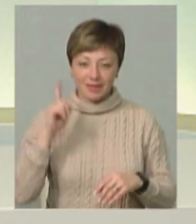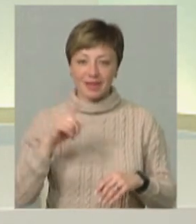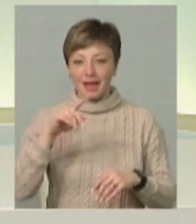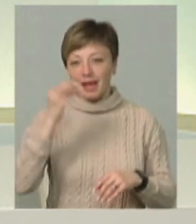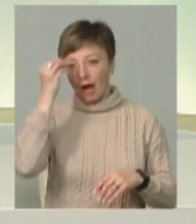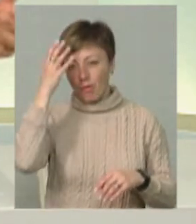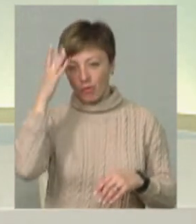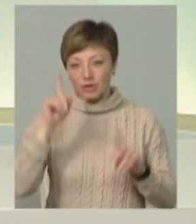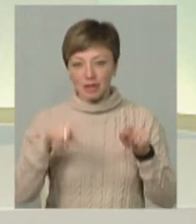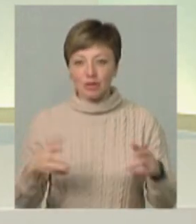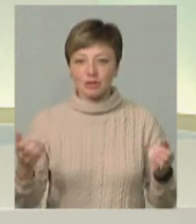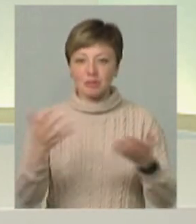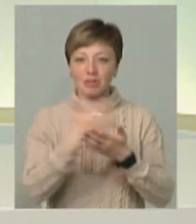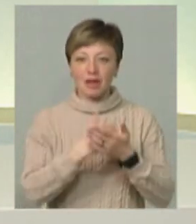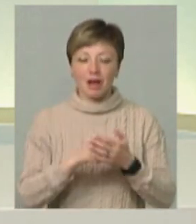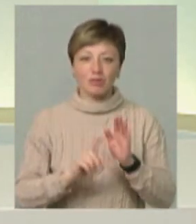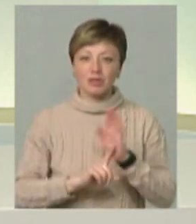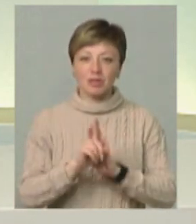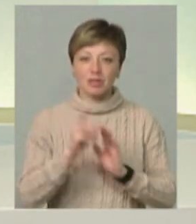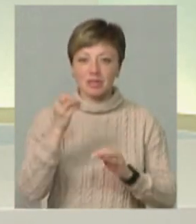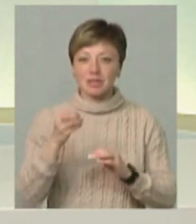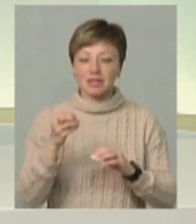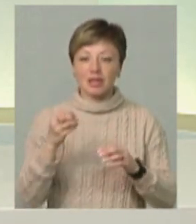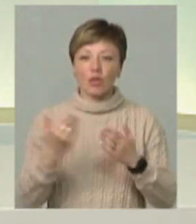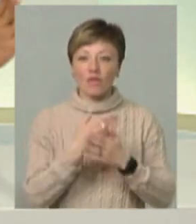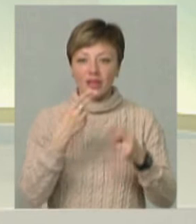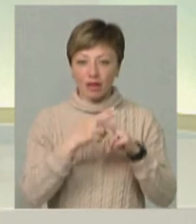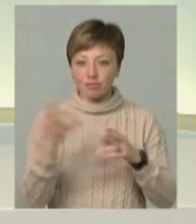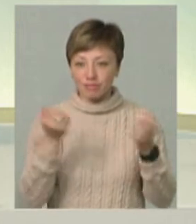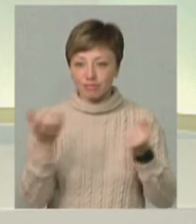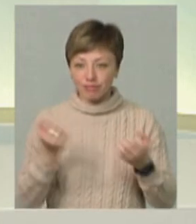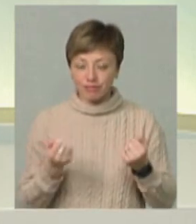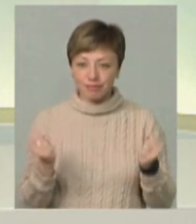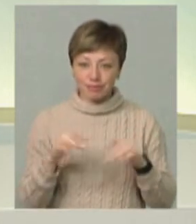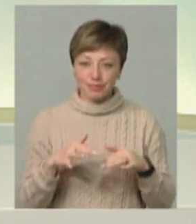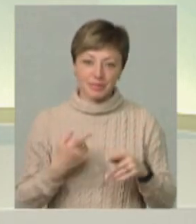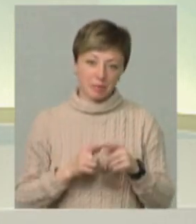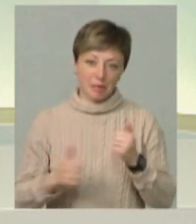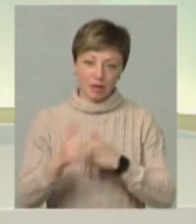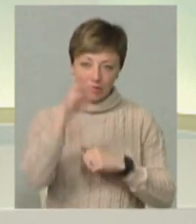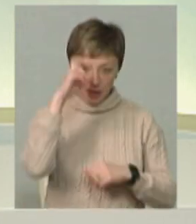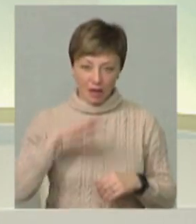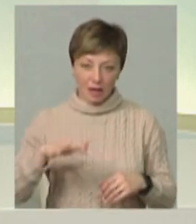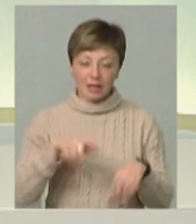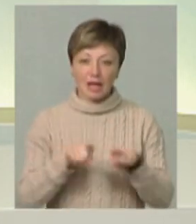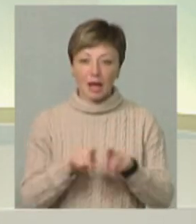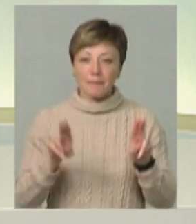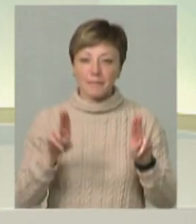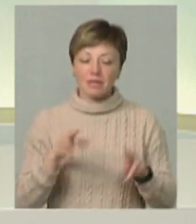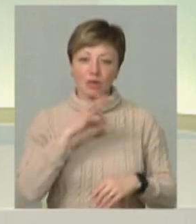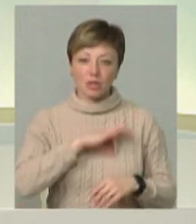навіть японці. Японці також збирали, що починала Японія. Самі новітні технології збирали, все. Сьогодні це передова країна. І такий принцип